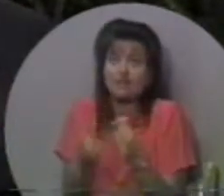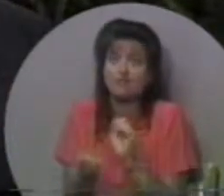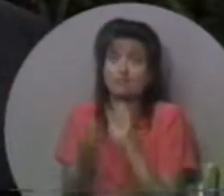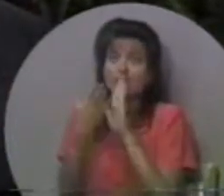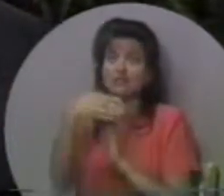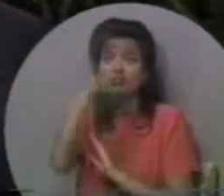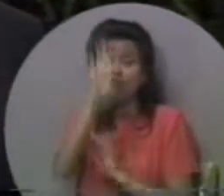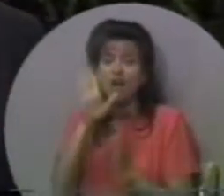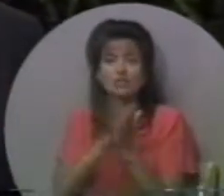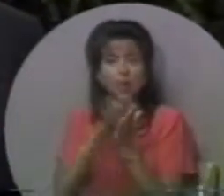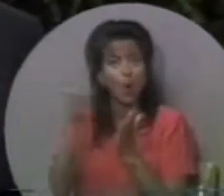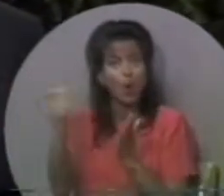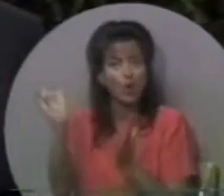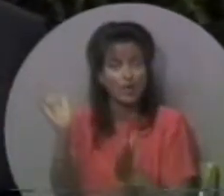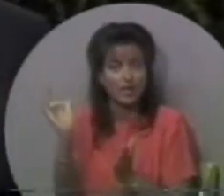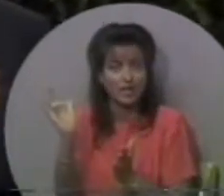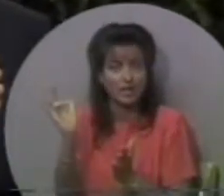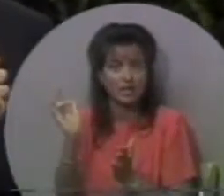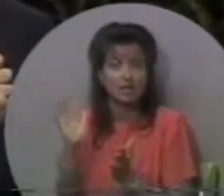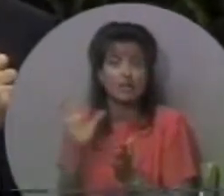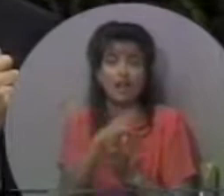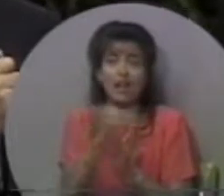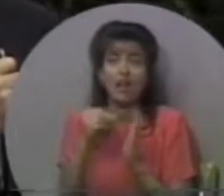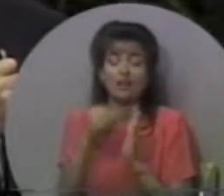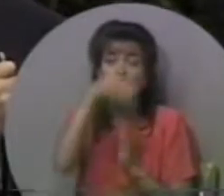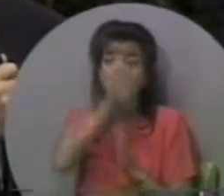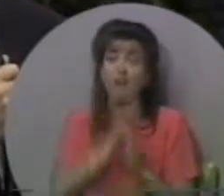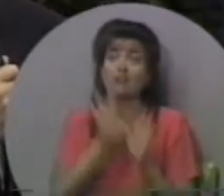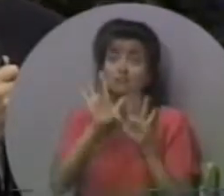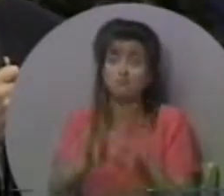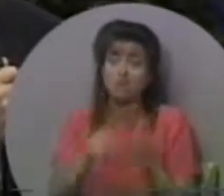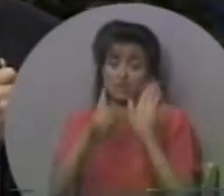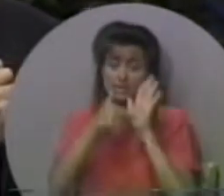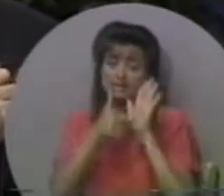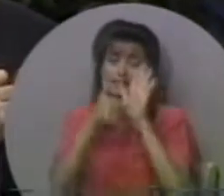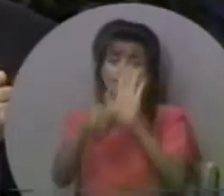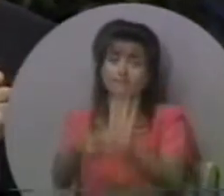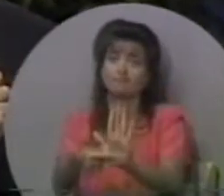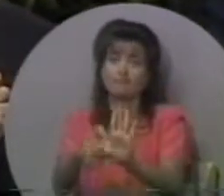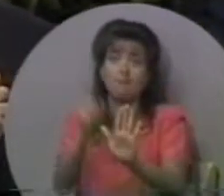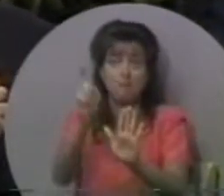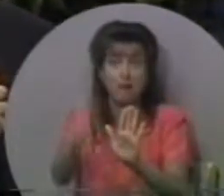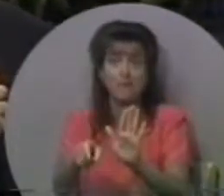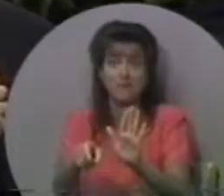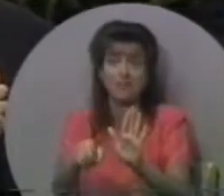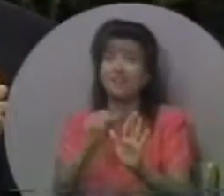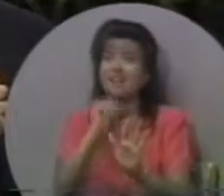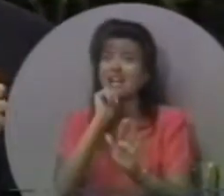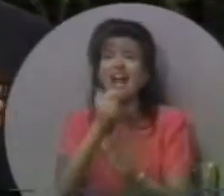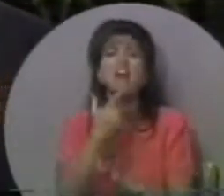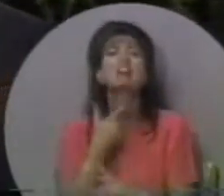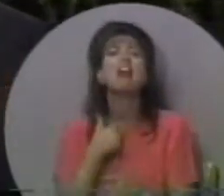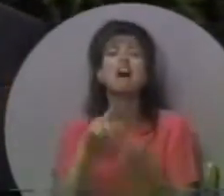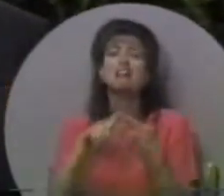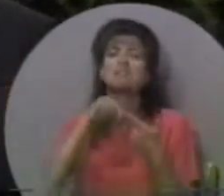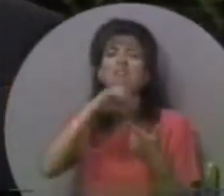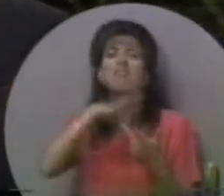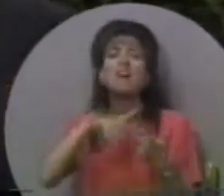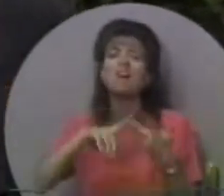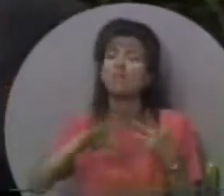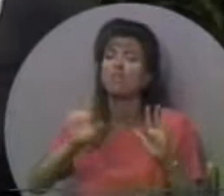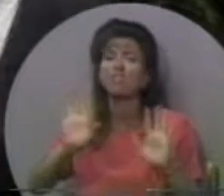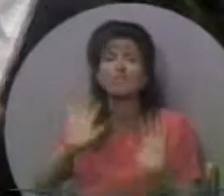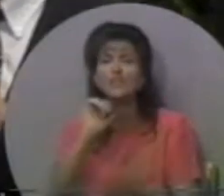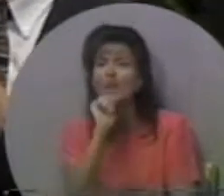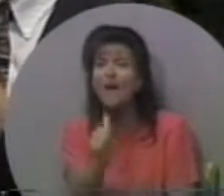присутності Божої слави, виявленні Божої милості. Не в пожадлості,